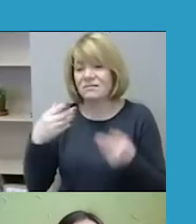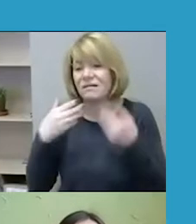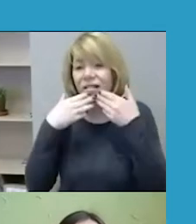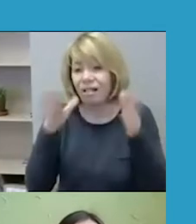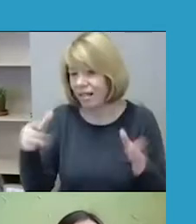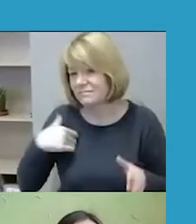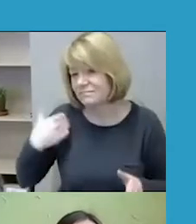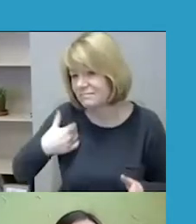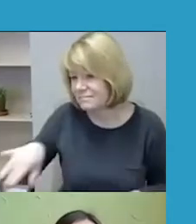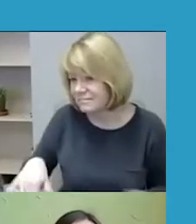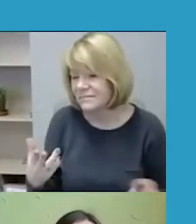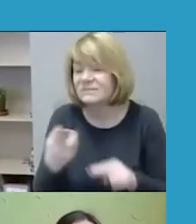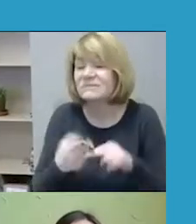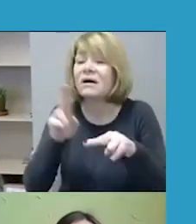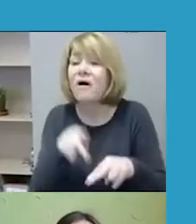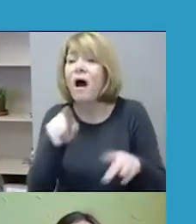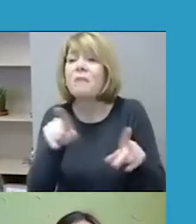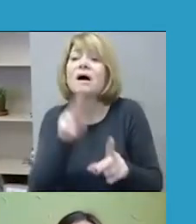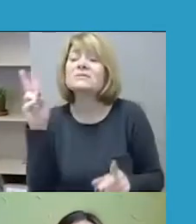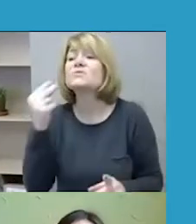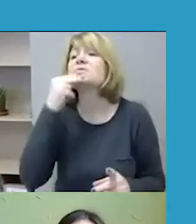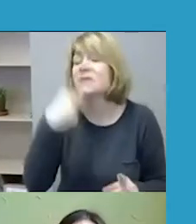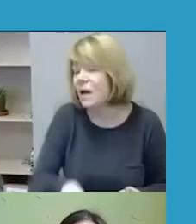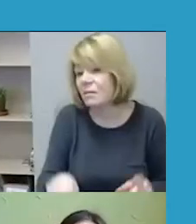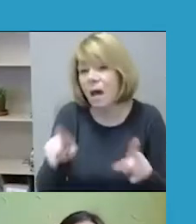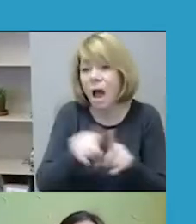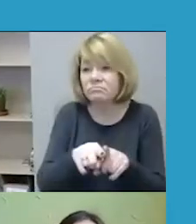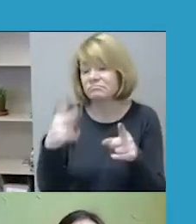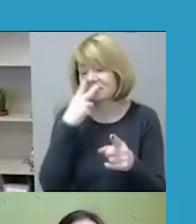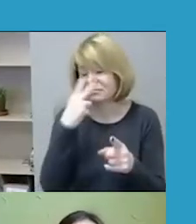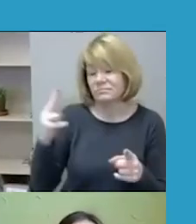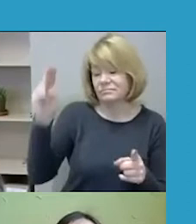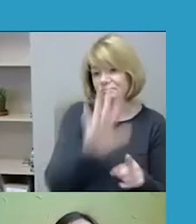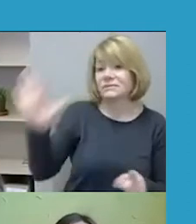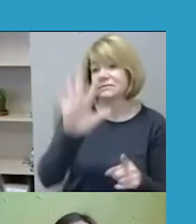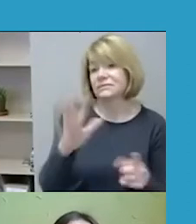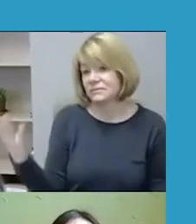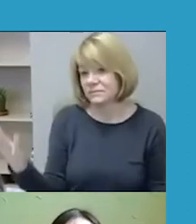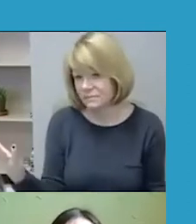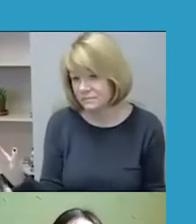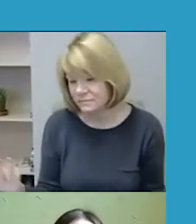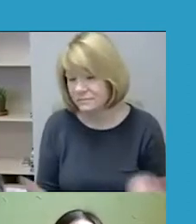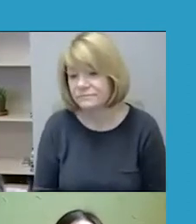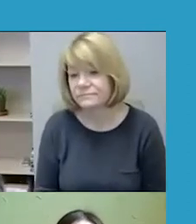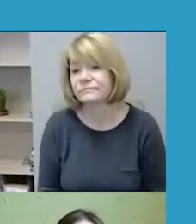lygiai taip pat tam tikra dalis nusikaltimų lieka nematomai zonoje dėl kaip jų anksčiau minėto